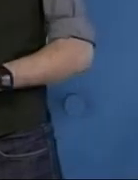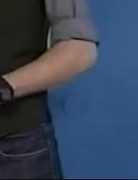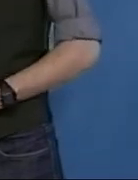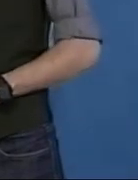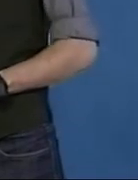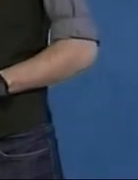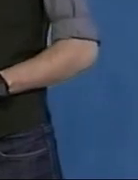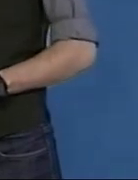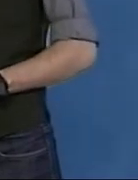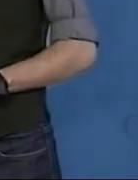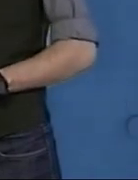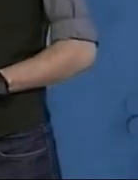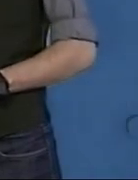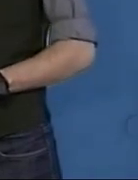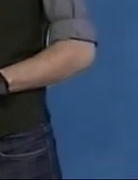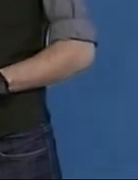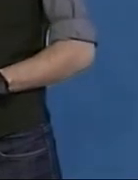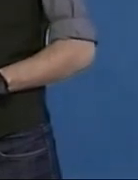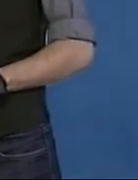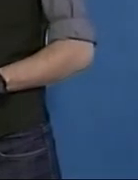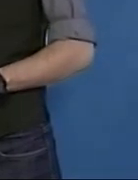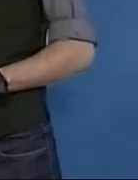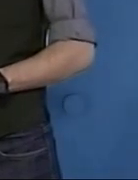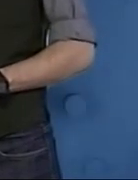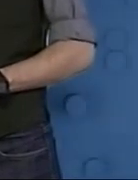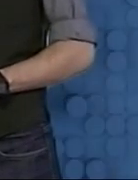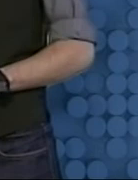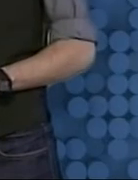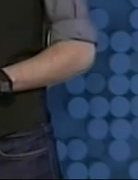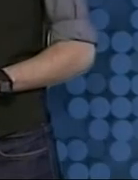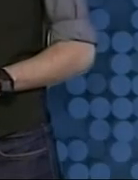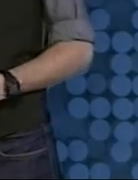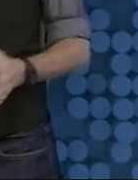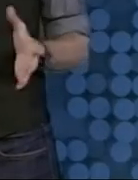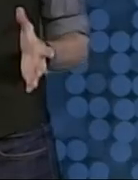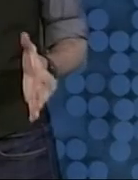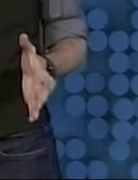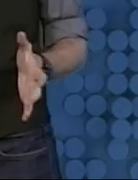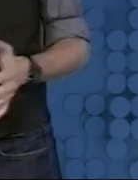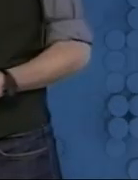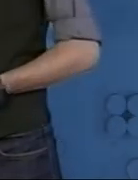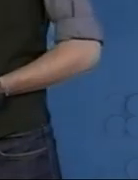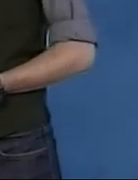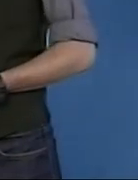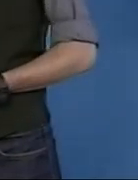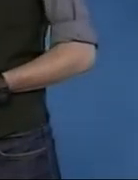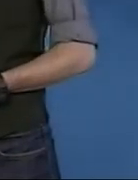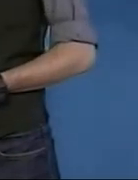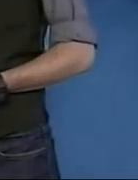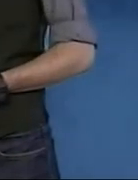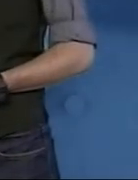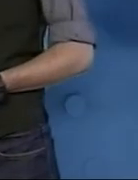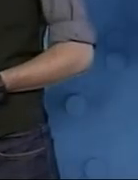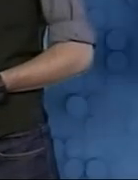1816 році, 16 червня, на березі Женевського озера Лорд Байрон та письменник Персі Шеллі розповідали